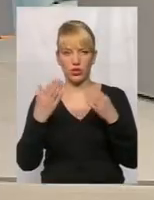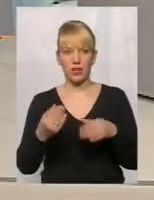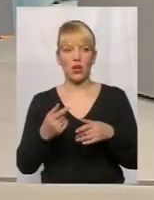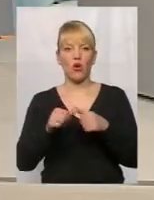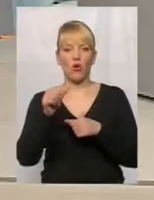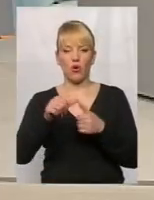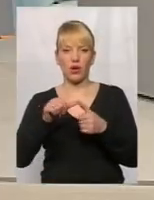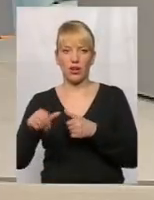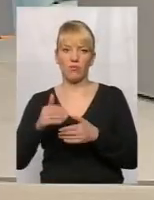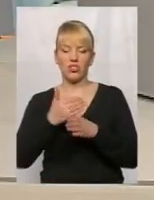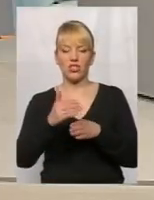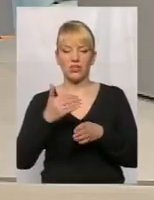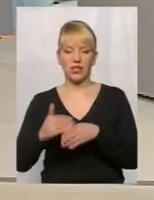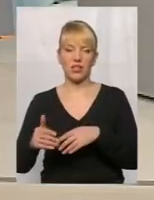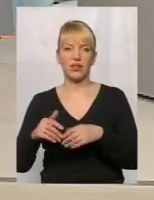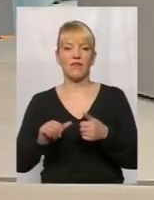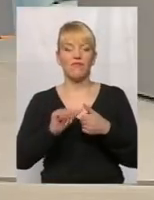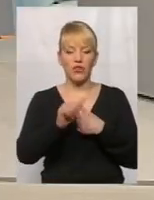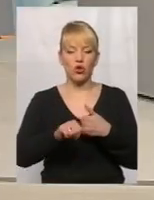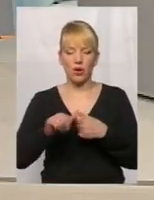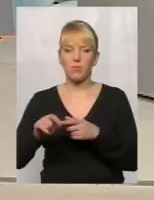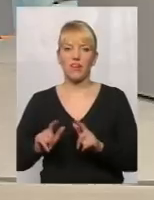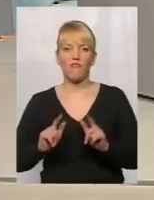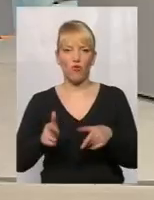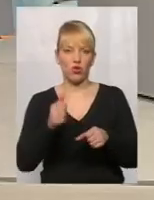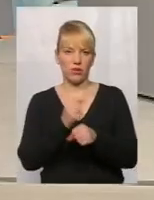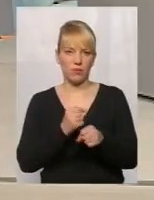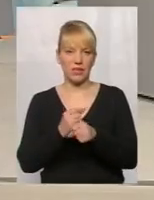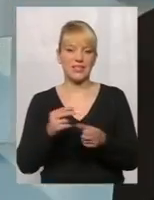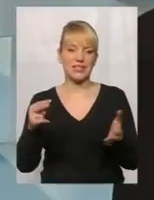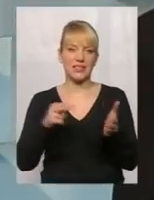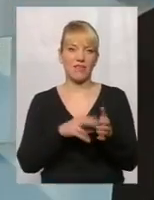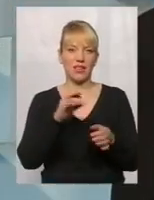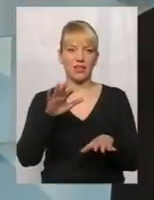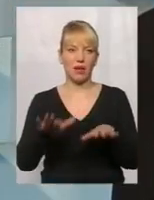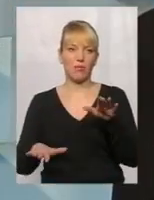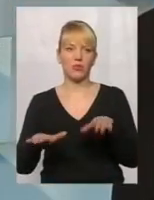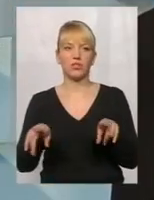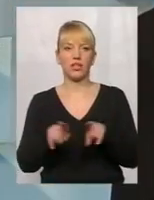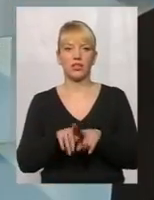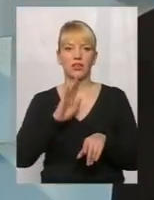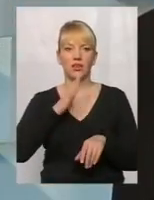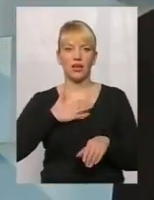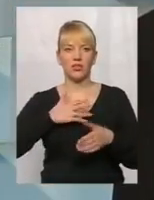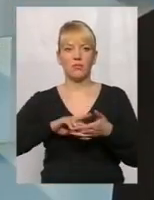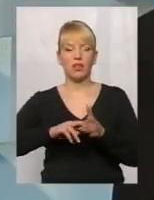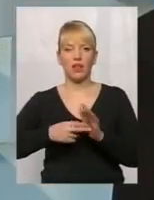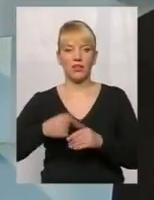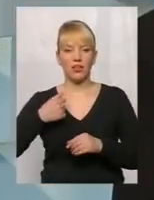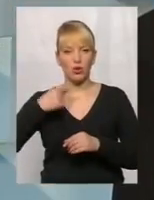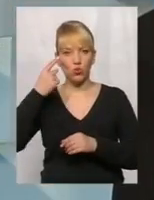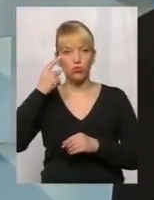цього комплексу відокремлювати і вводити їх в експлуатацію, ставити на баланс. От такі зараз наші плани. І я думаю, що